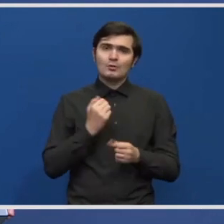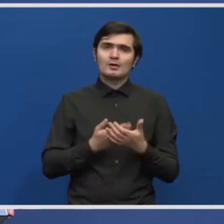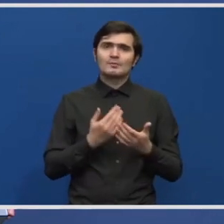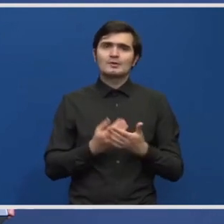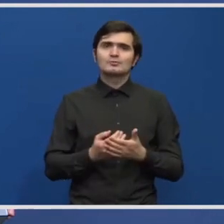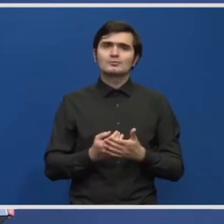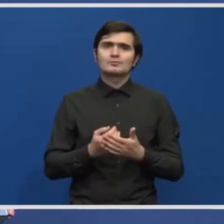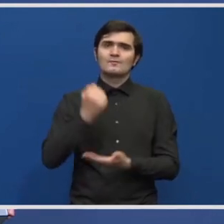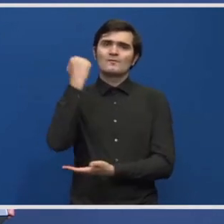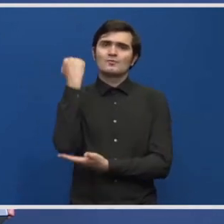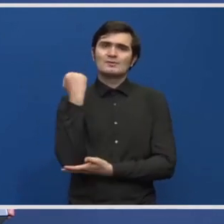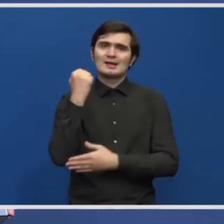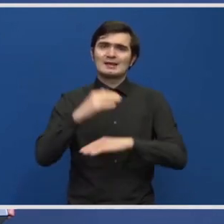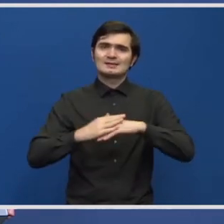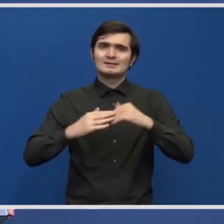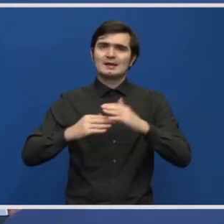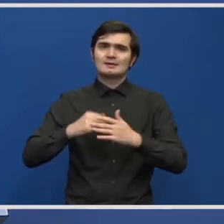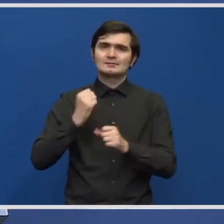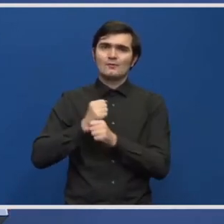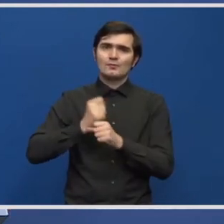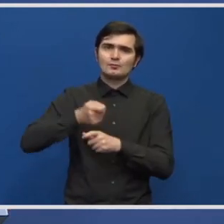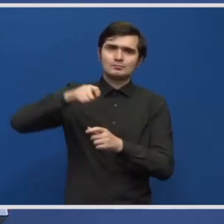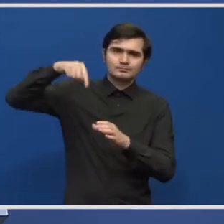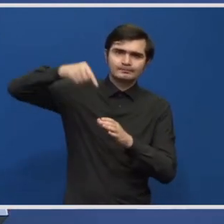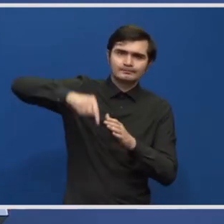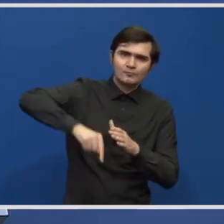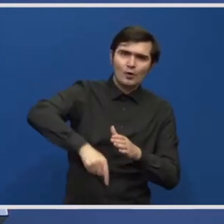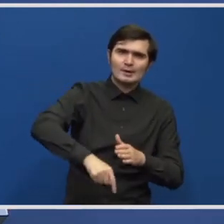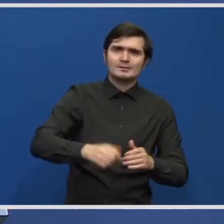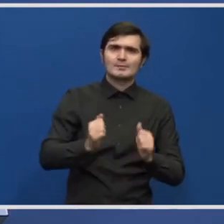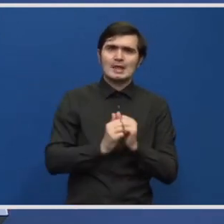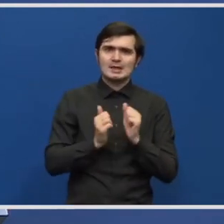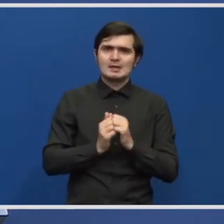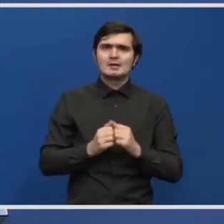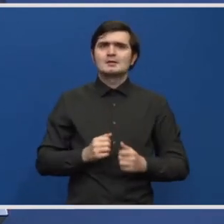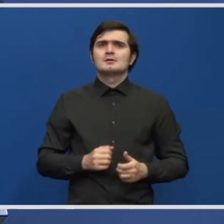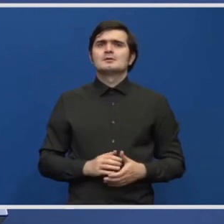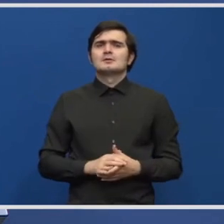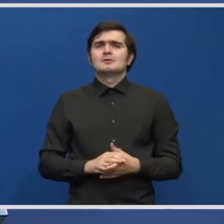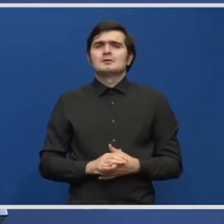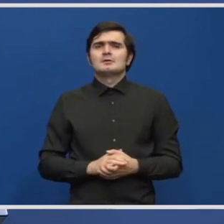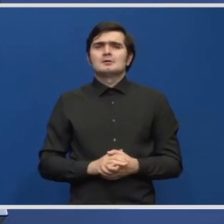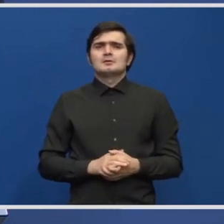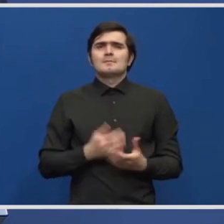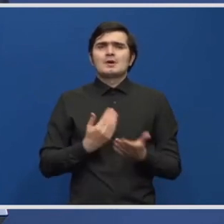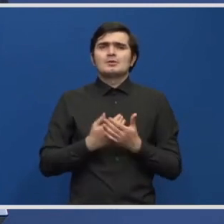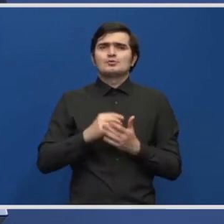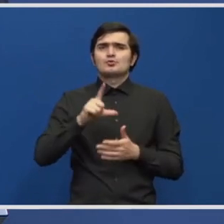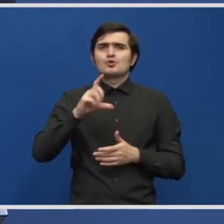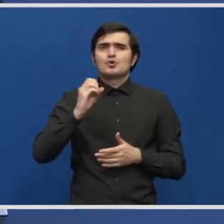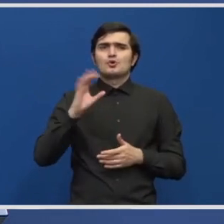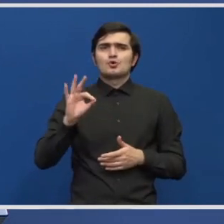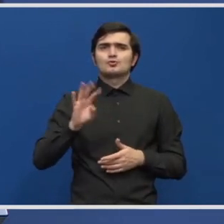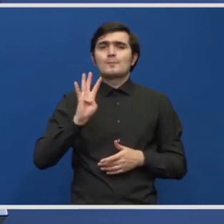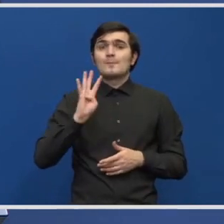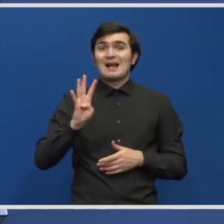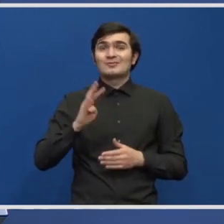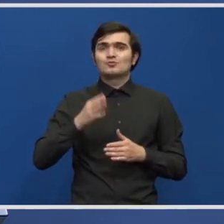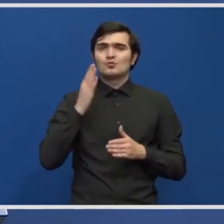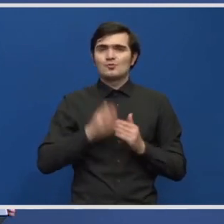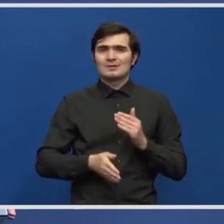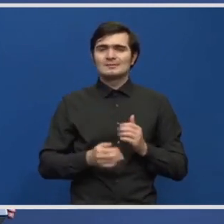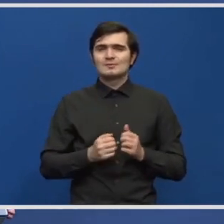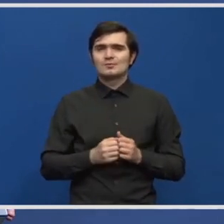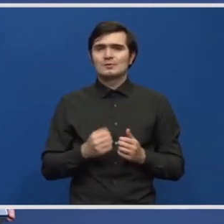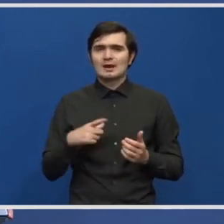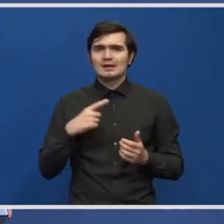fundațiile structurilor, cu foreze pe tot terenul, decopertarea este făcută. La lotul 4, cel ultimul, care